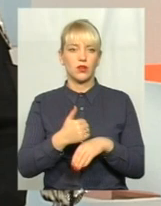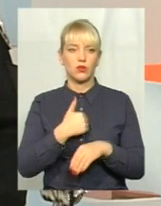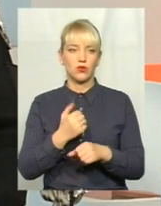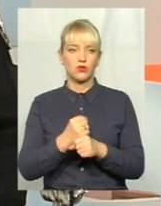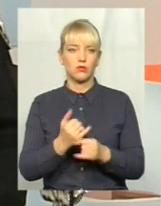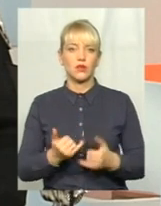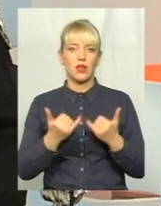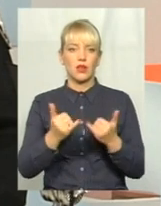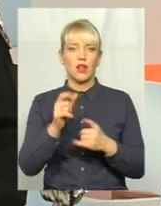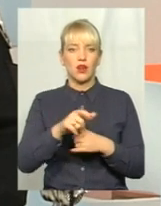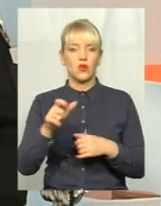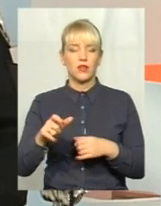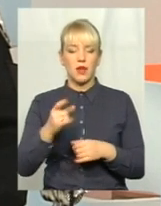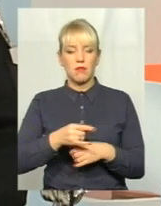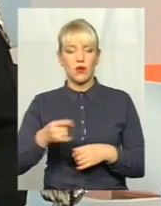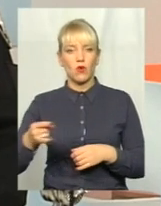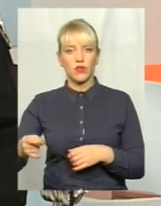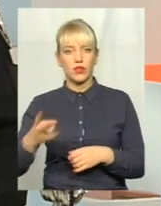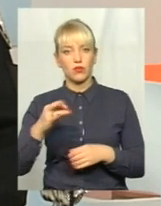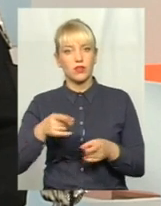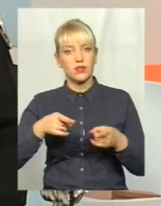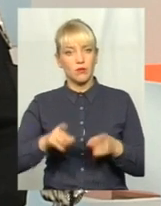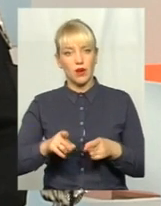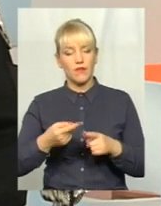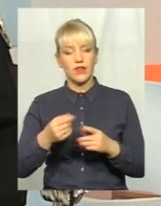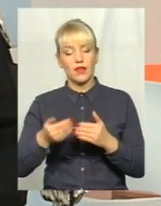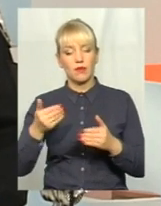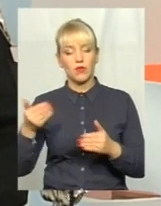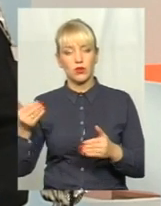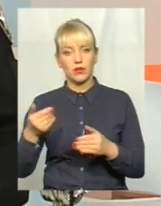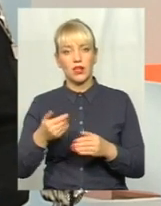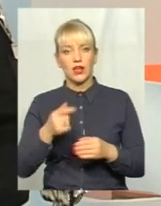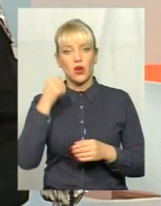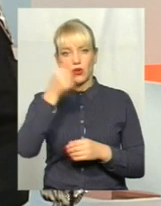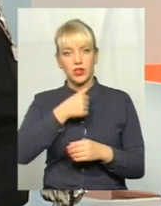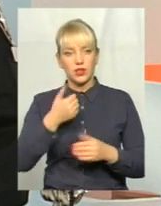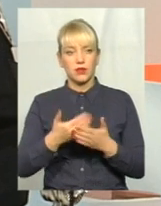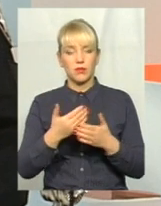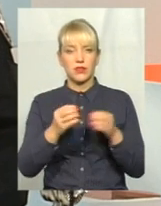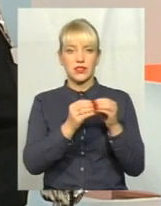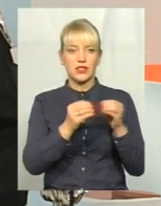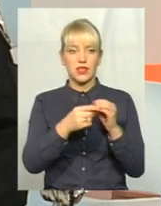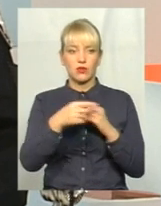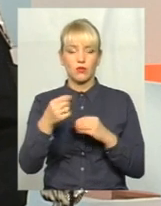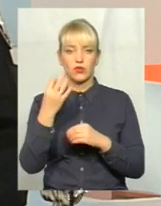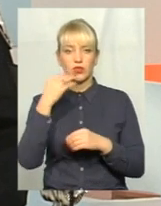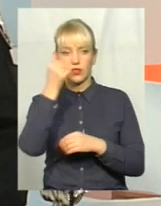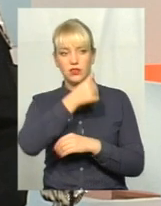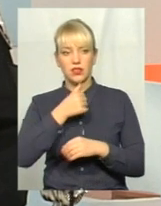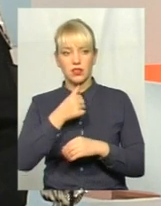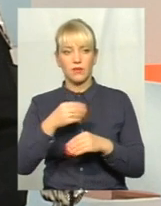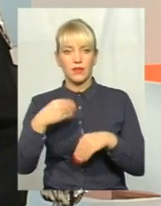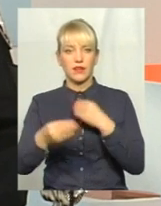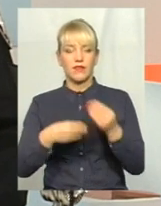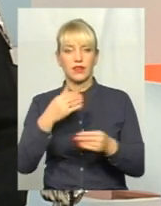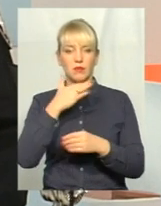парковку. Насправді, напротязі попередніх років, там в проміжку з 10 по 14 рік видано дуже